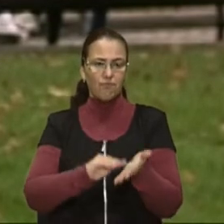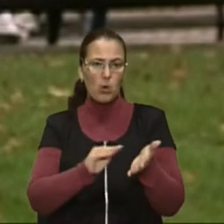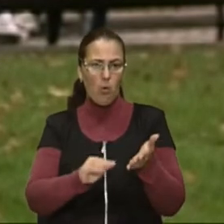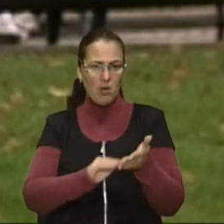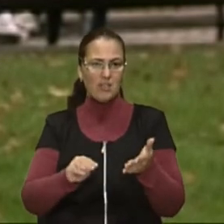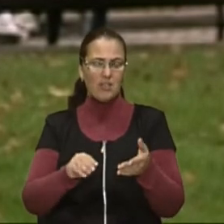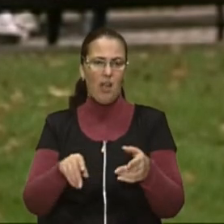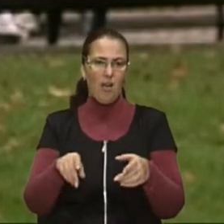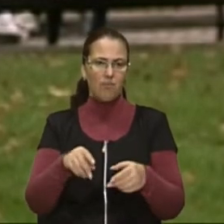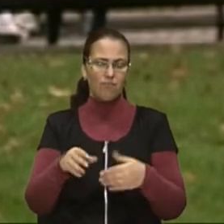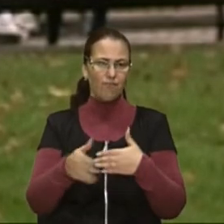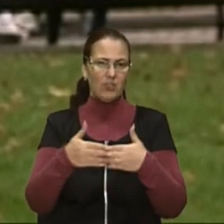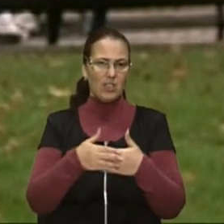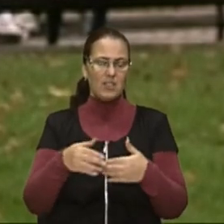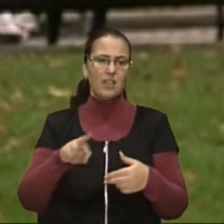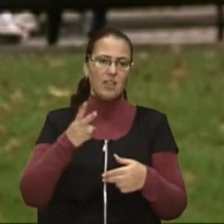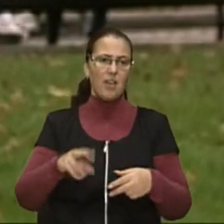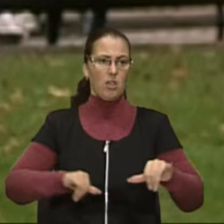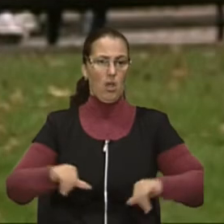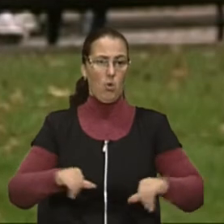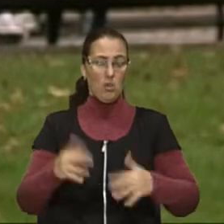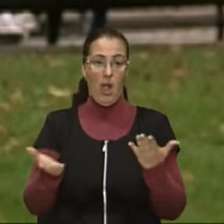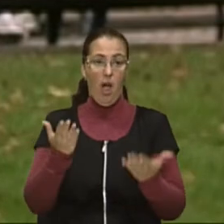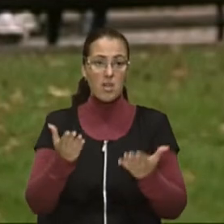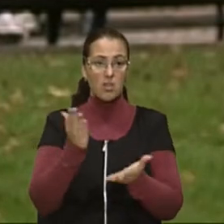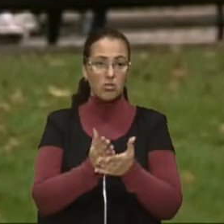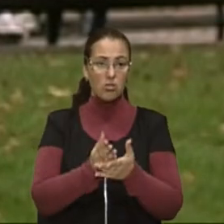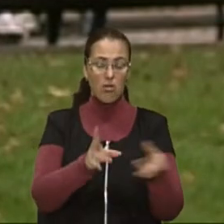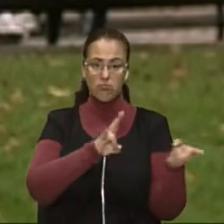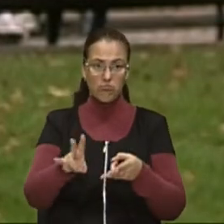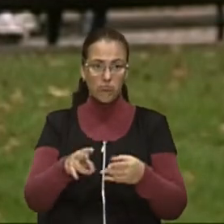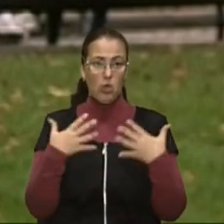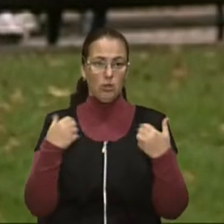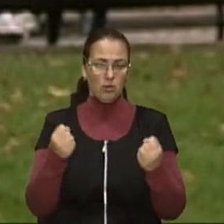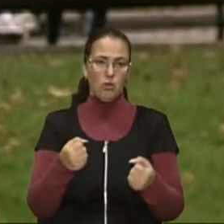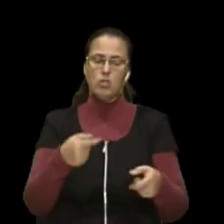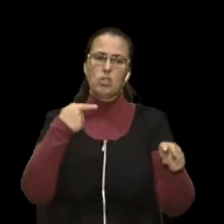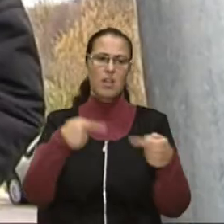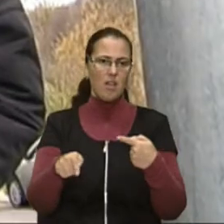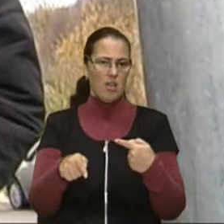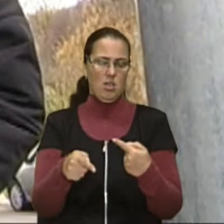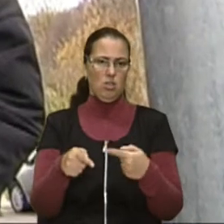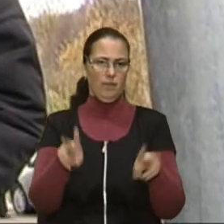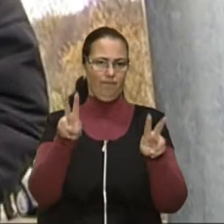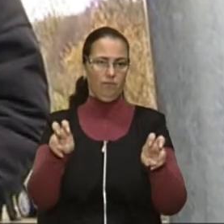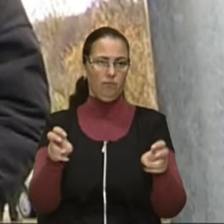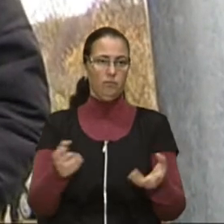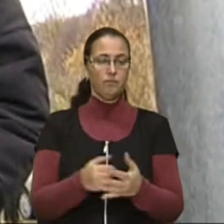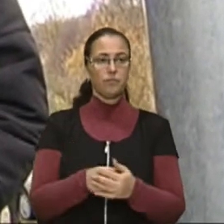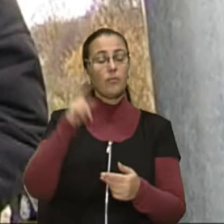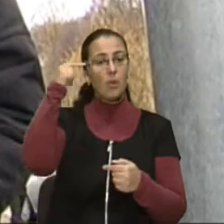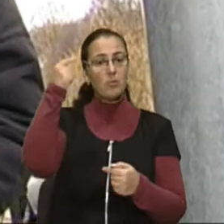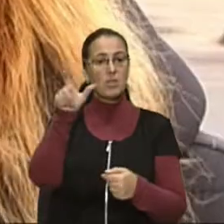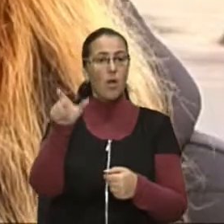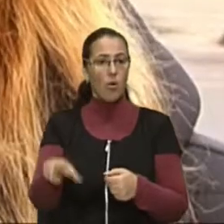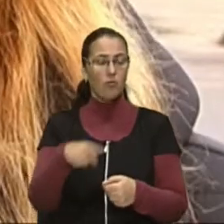стосовно того, що є заподіяна значна шкода здоров'ю, то я вважаю, що це має бути зовсім інша кваліфікація, залежно від мотивів. Психологиня розповідає,